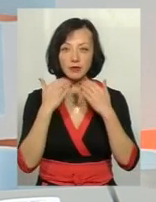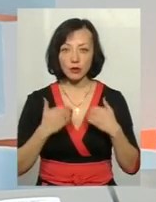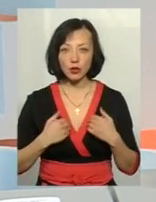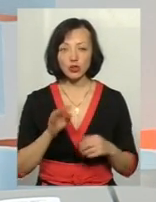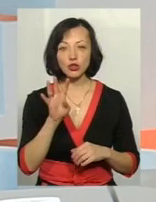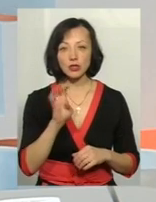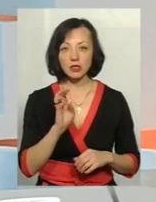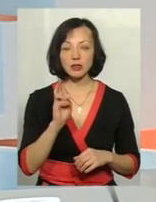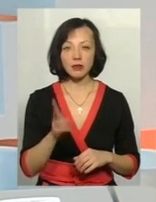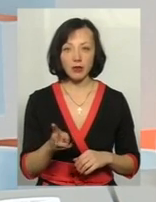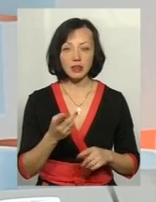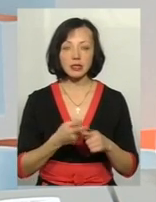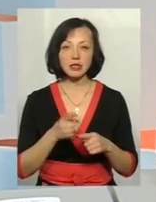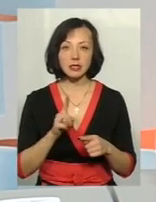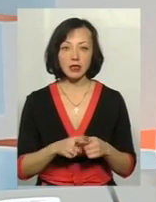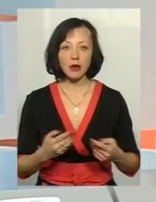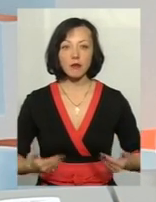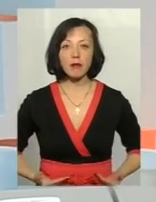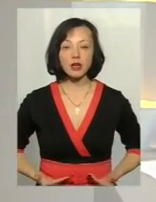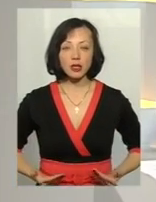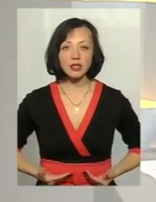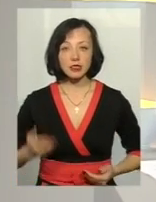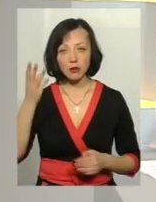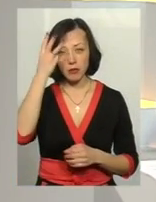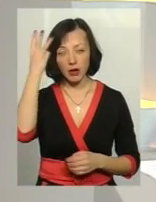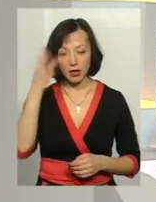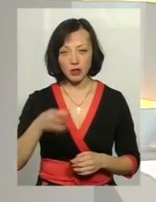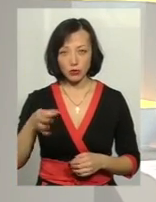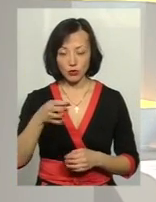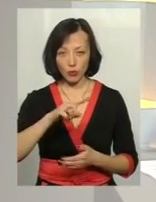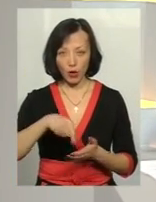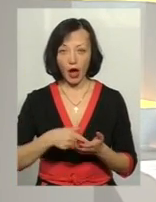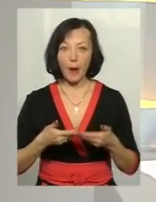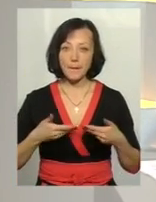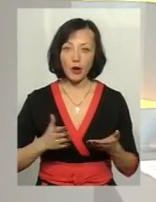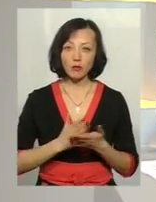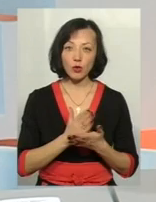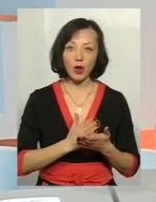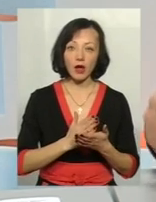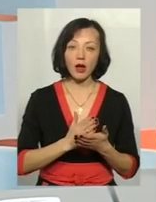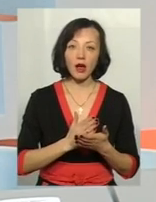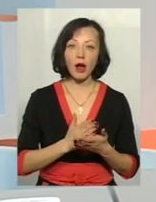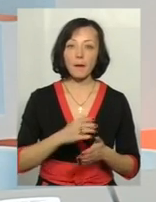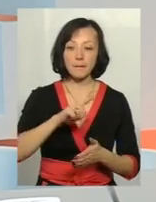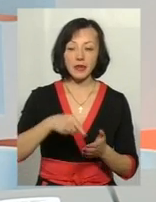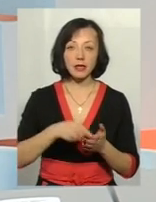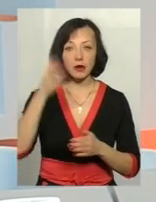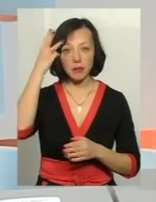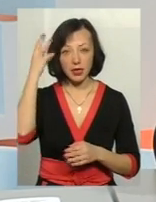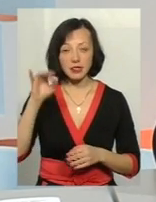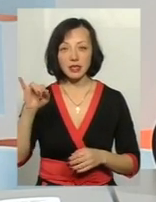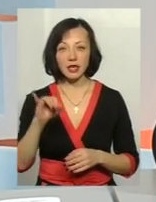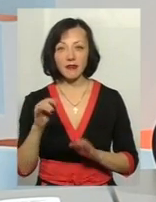420 – це мешканці обласного центру. А ми обслуговуємо місто Хмельницький і вісім районів від